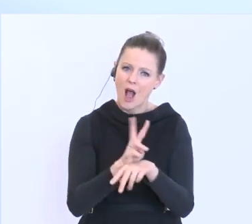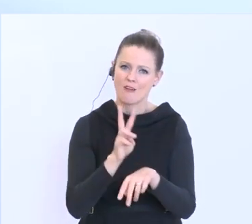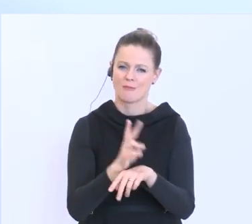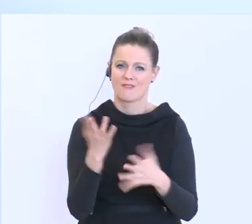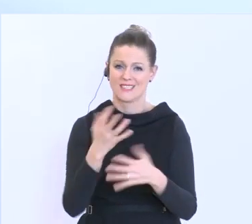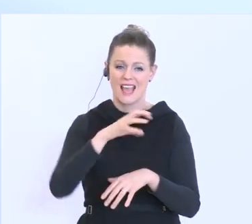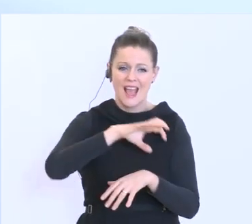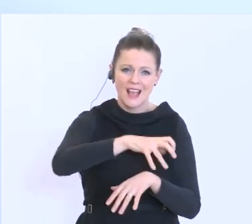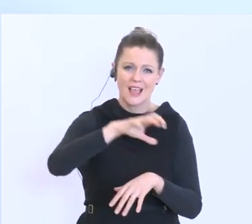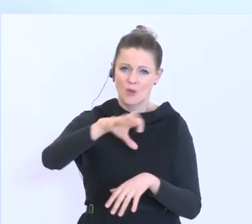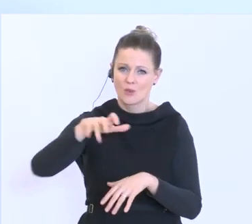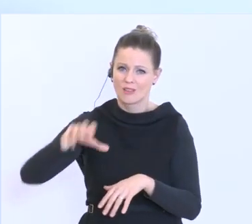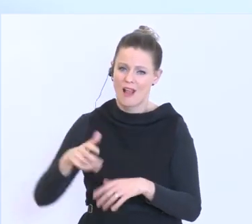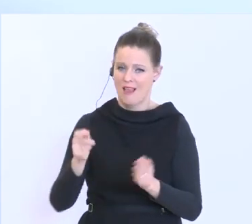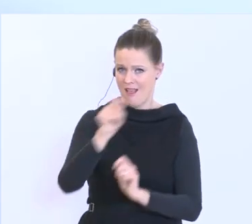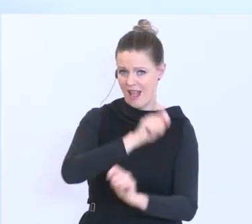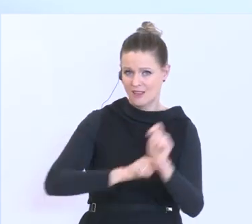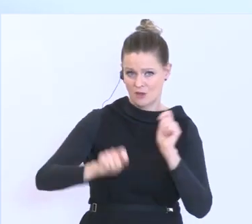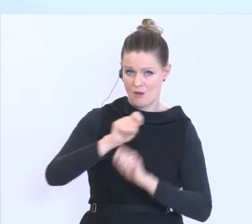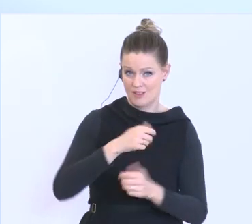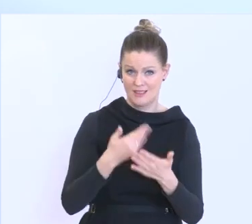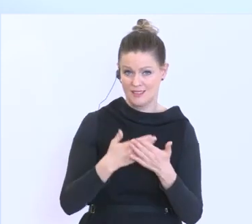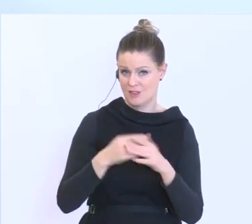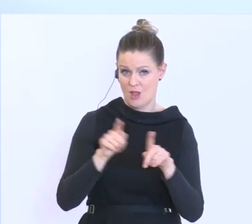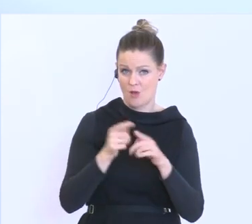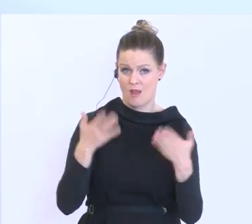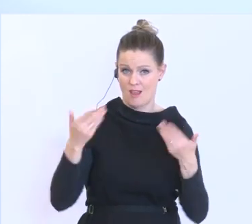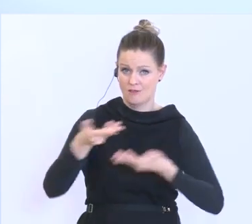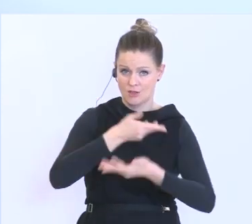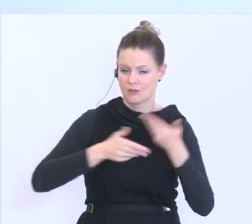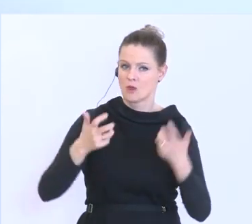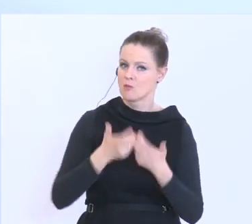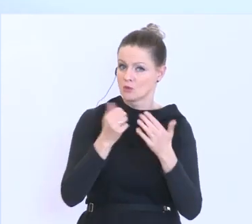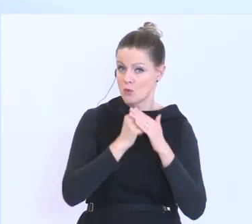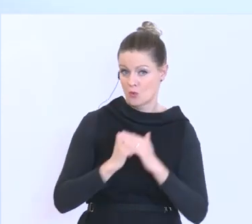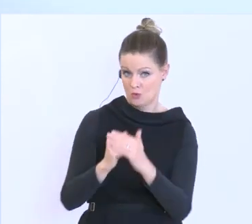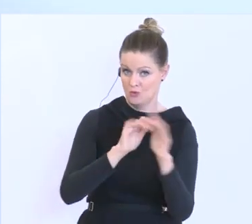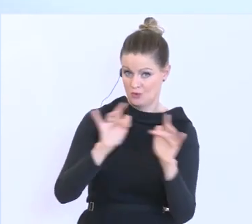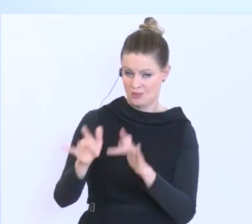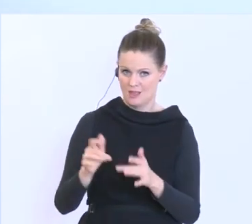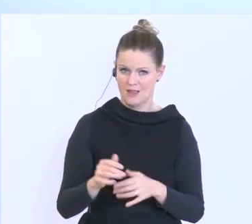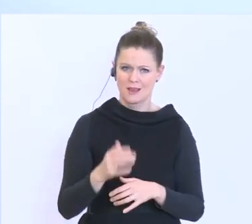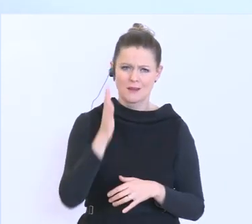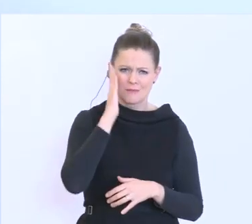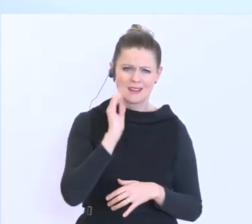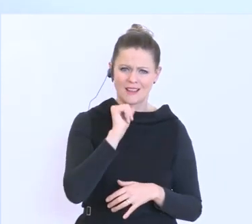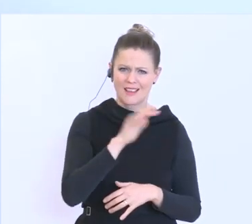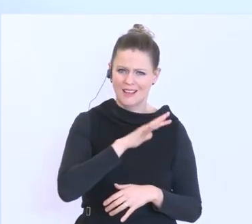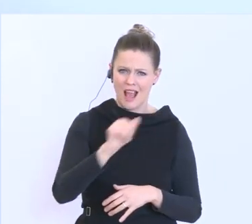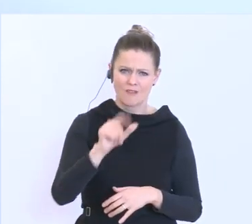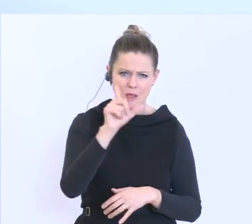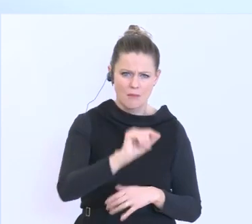dass sie regional kaufen, dass sie damit natürlich auch die landwirtschaftliche Produktion unterstützen. Also vielleicht nicht jedem Billigangebot